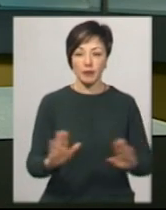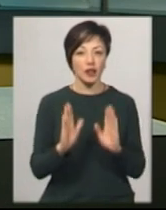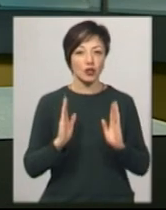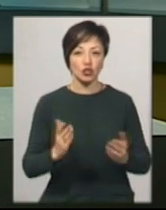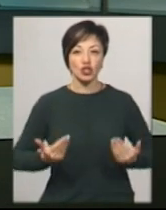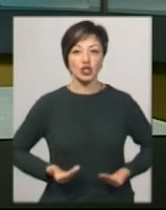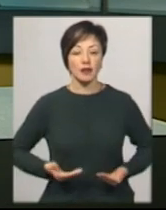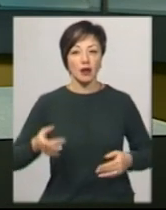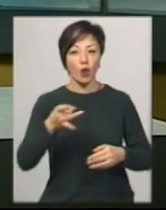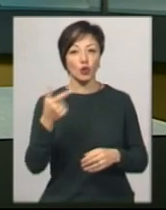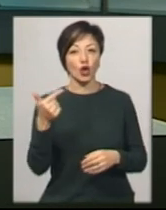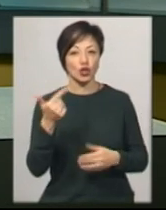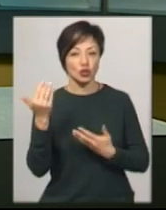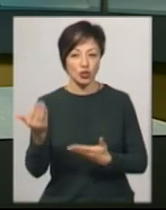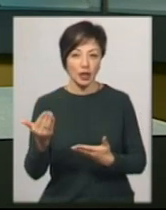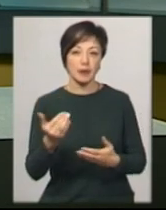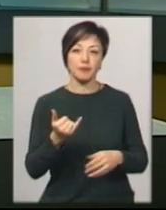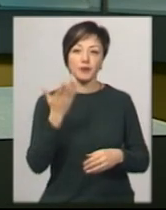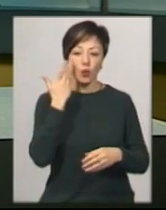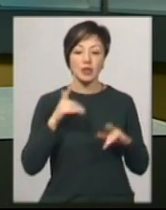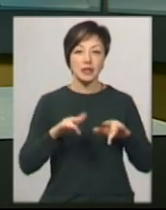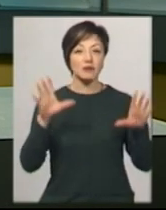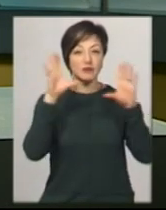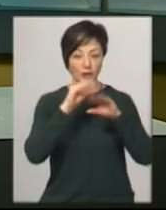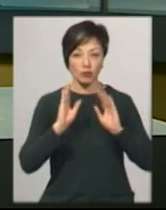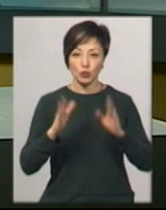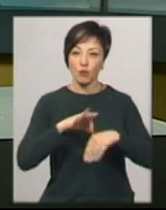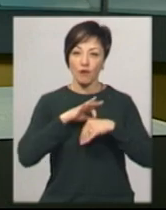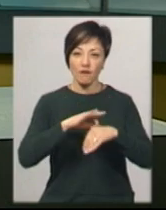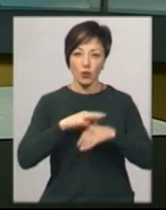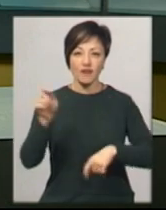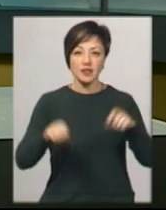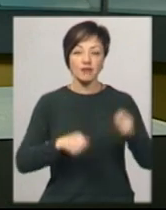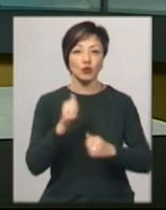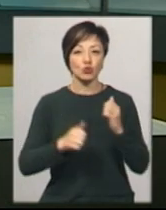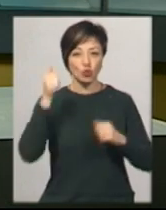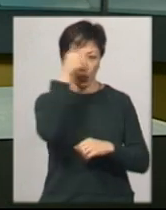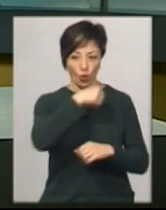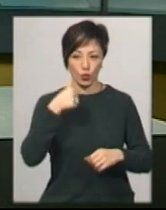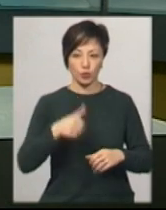не лише жителів мікрорайону Гречани. І коли захід вдасться, проводитимуть різдвяний фестиваль щороку.